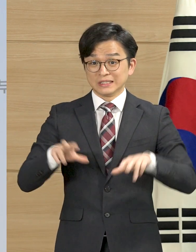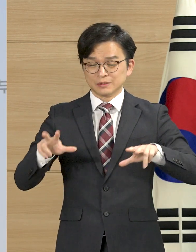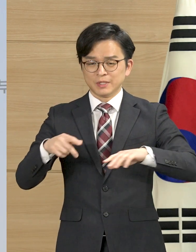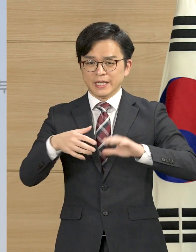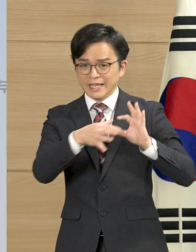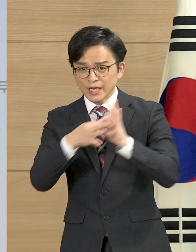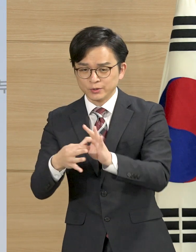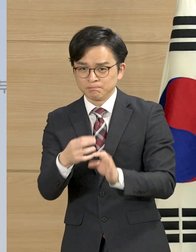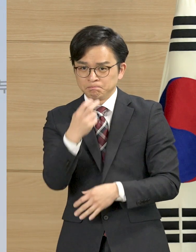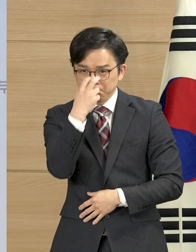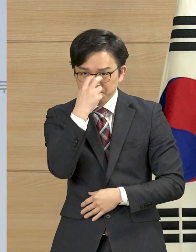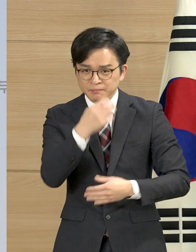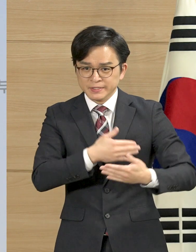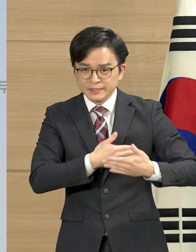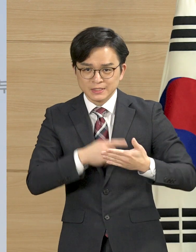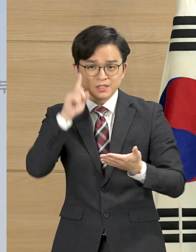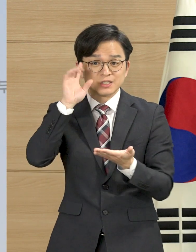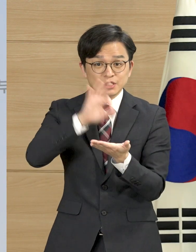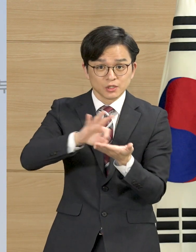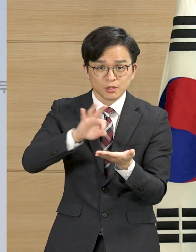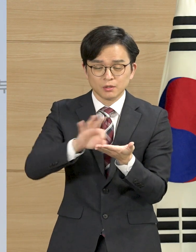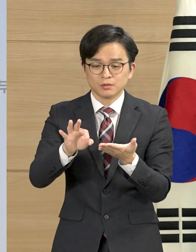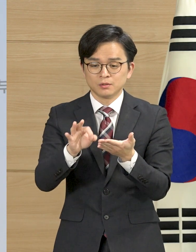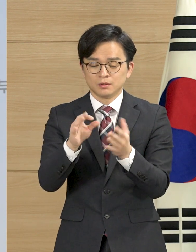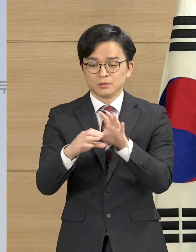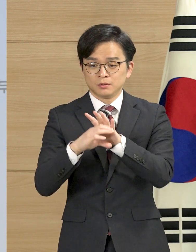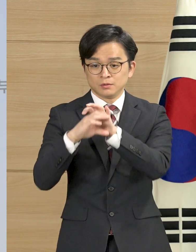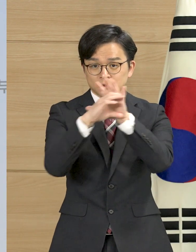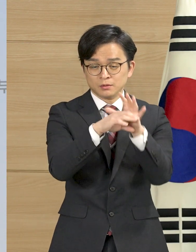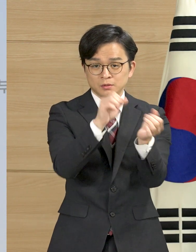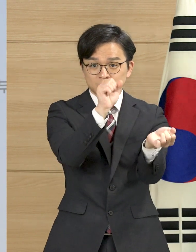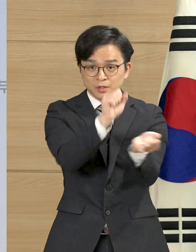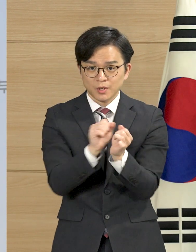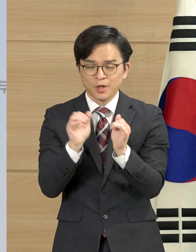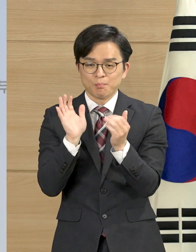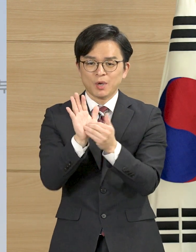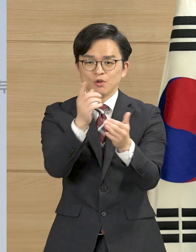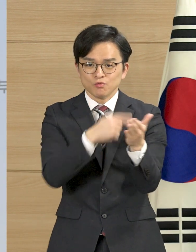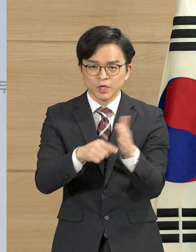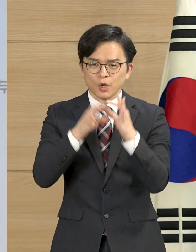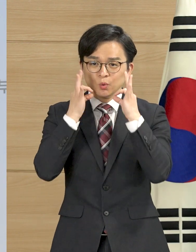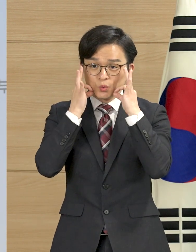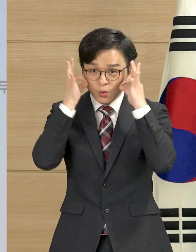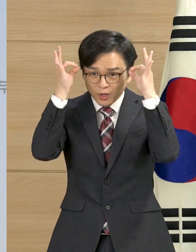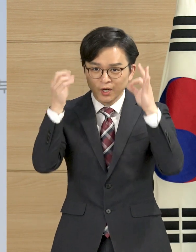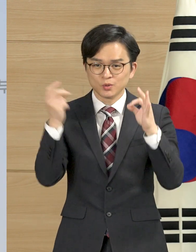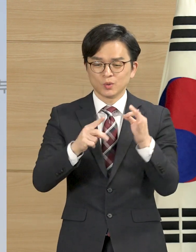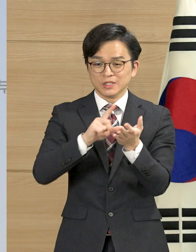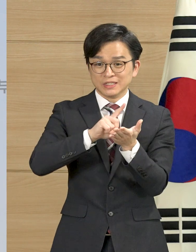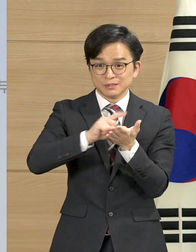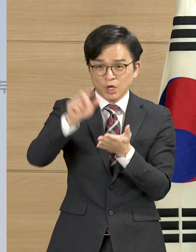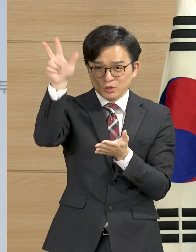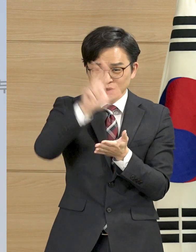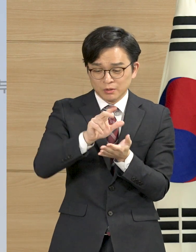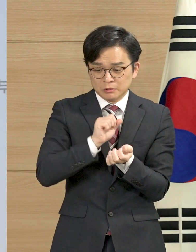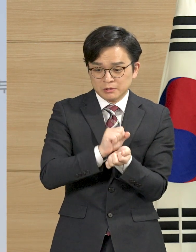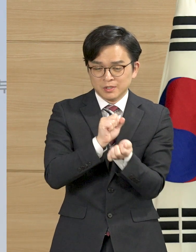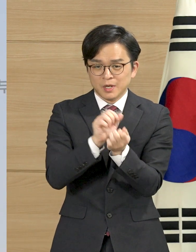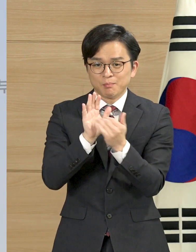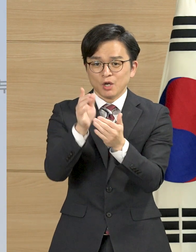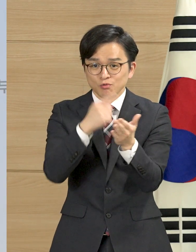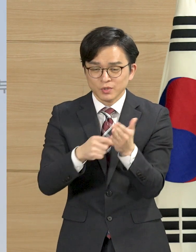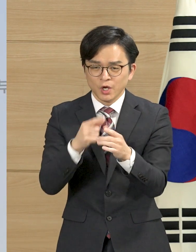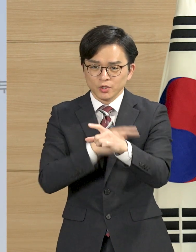지금은 긴장을 늦추지 않고 신종 감염병의 국내 유입을 철저히 막고 지역 사회로의 확산을 조기에